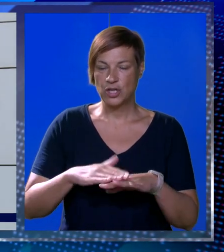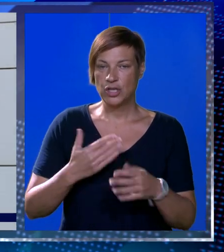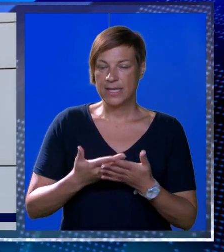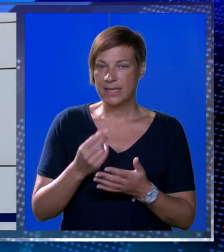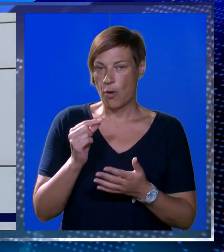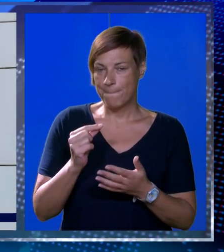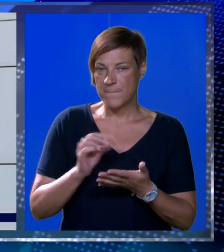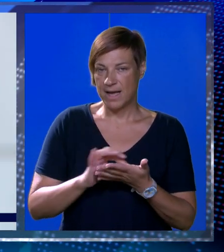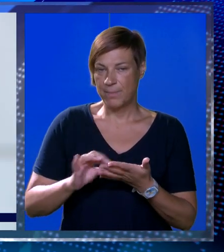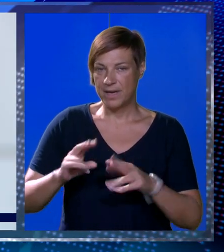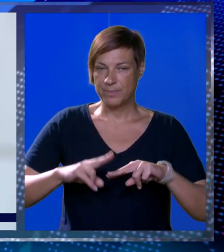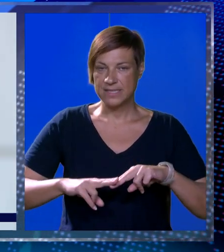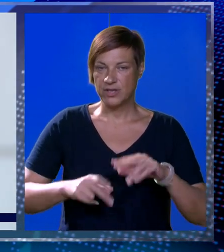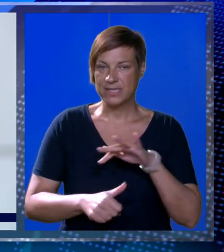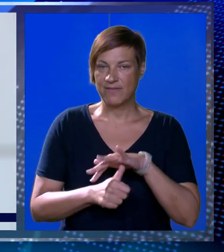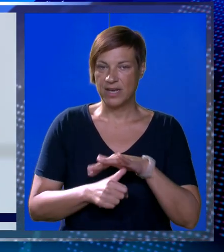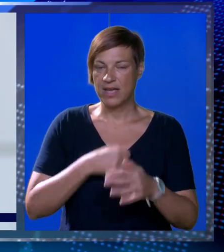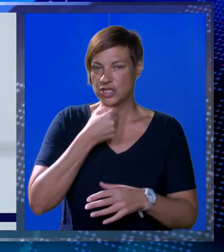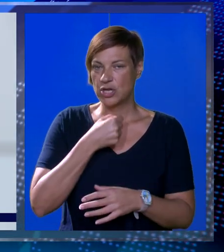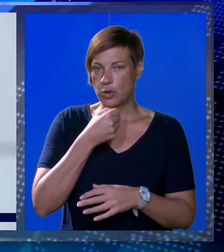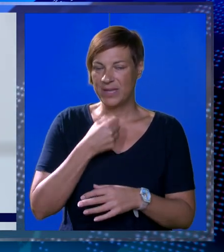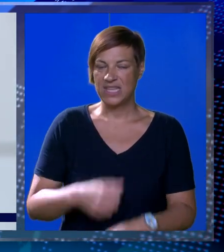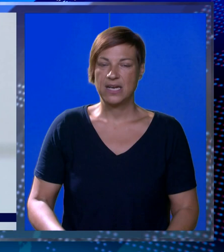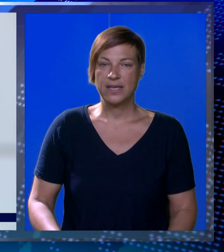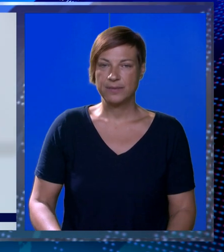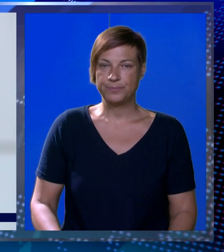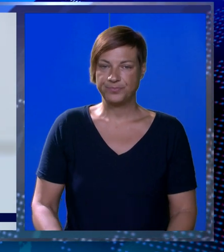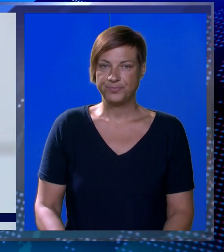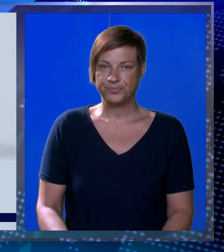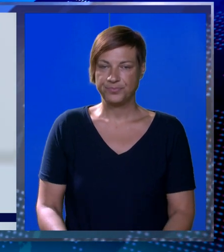Dodao je kako sidne prepiske ostavljaju nađeniku na komentiranje.